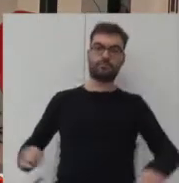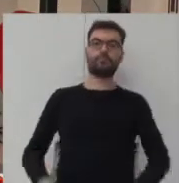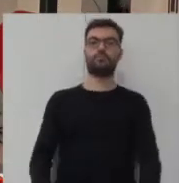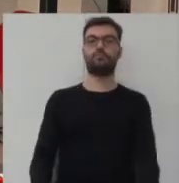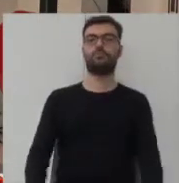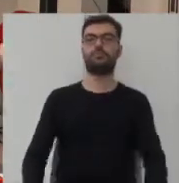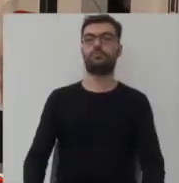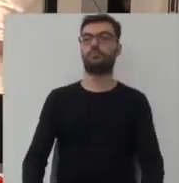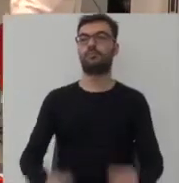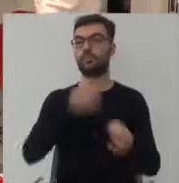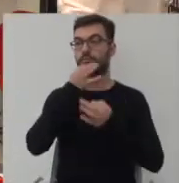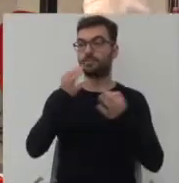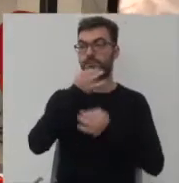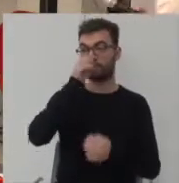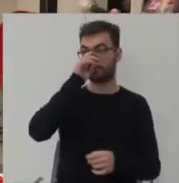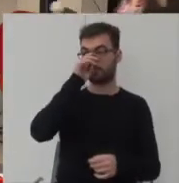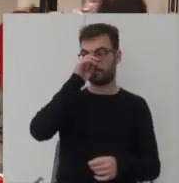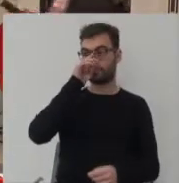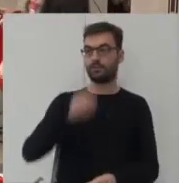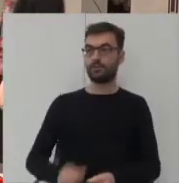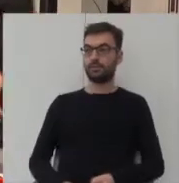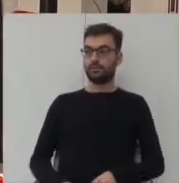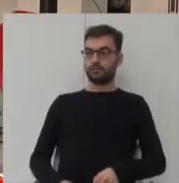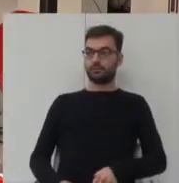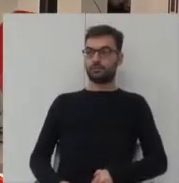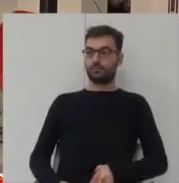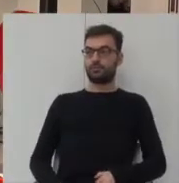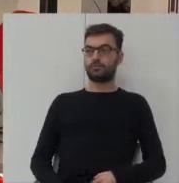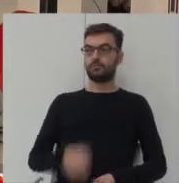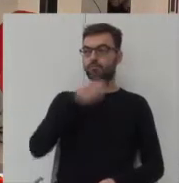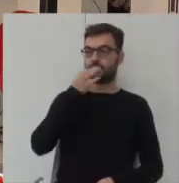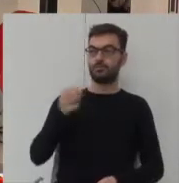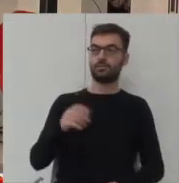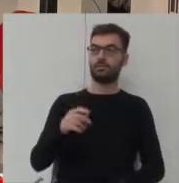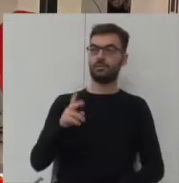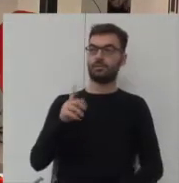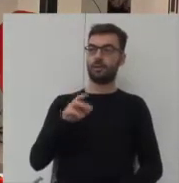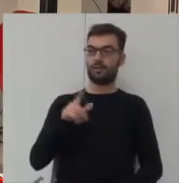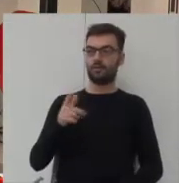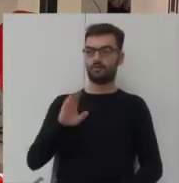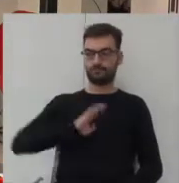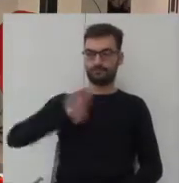dla naszych prelegentów i prelegentki o widzę Karol Langie podnosi rękę